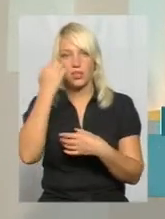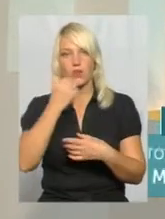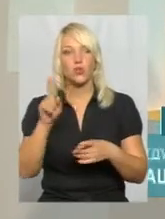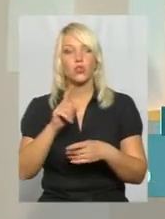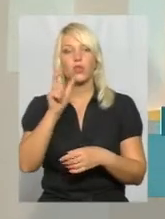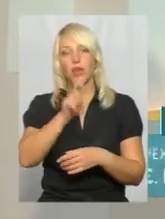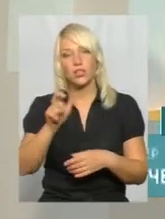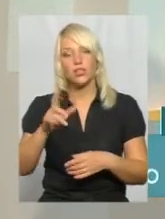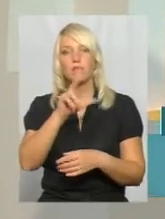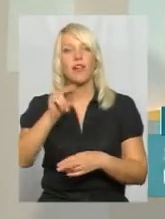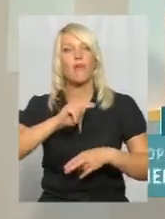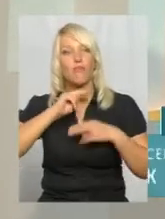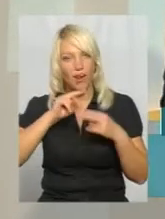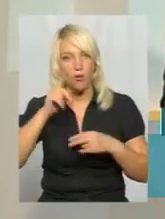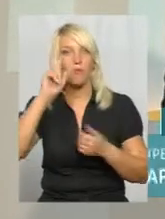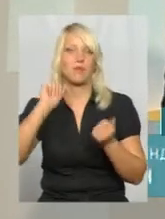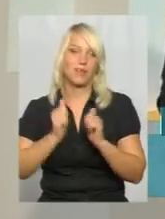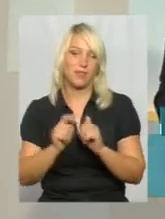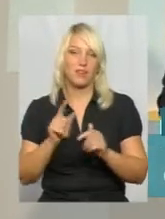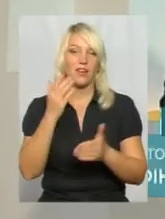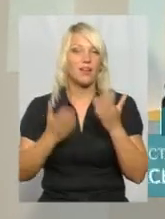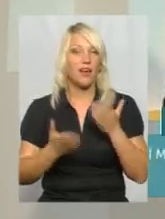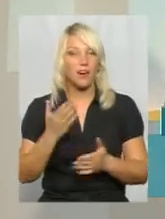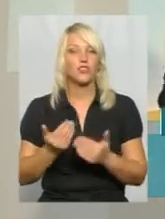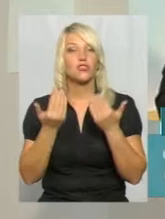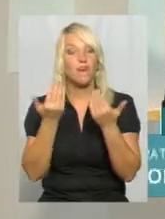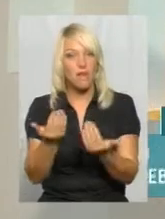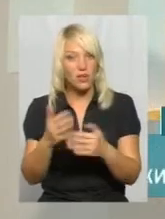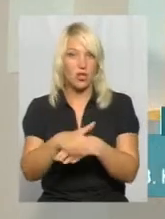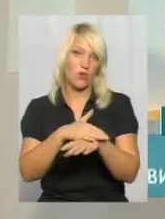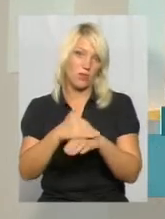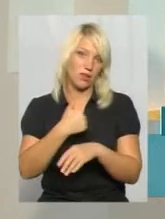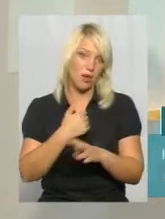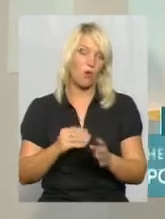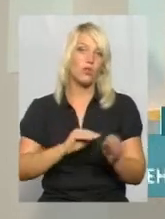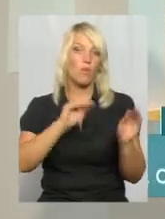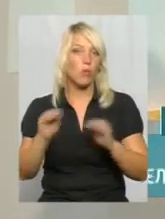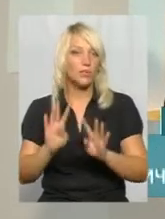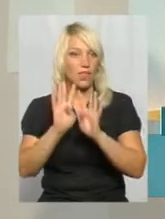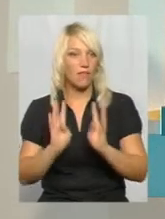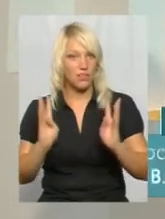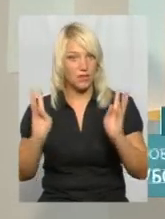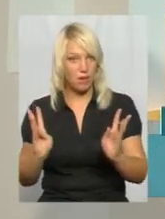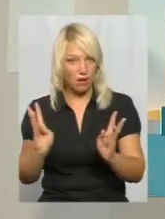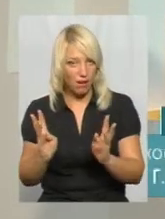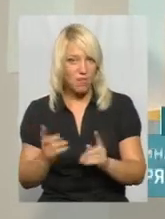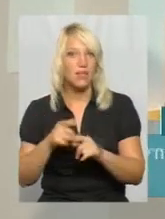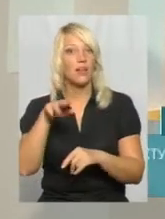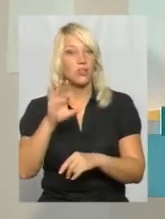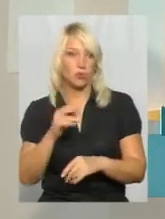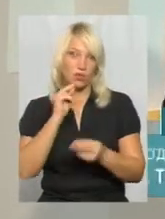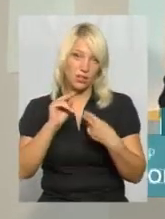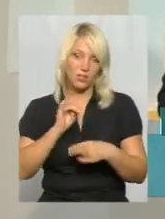глядачам за увагу. Пам'ятайте, що якщо ваша громада хоче поставити біля себе паркан, то